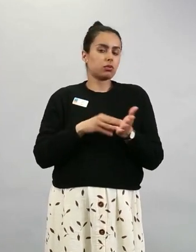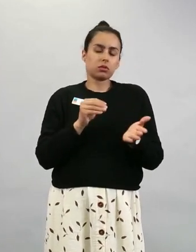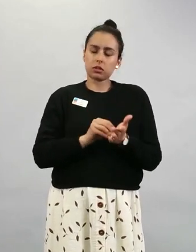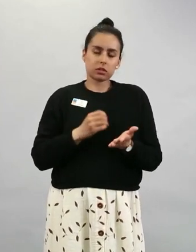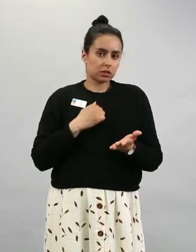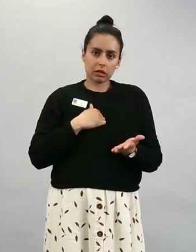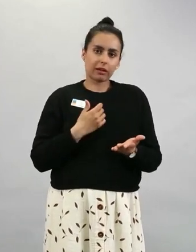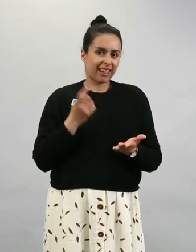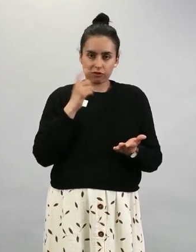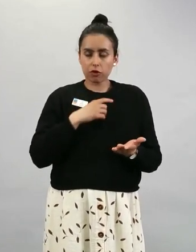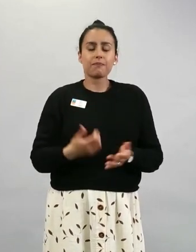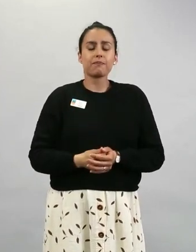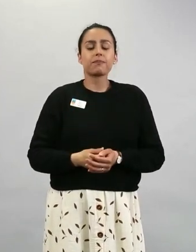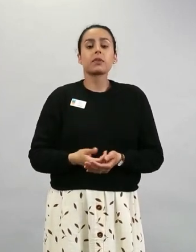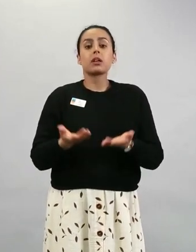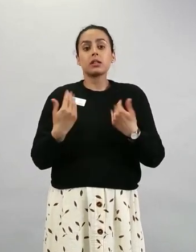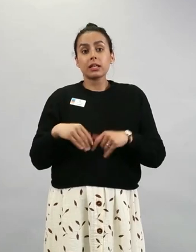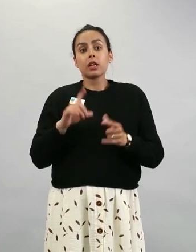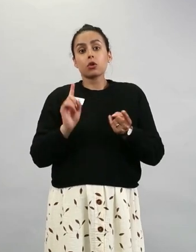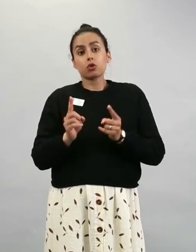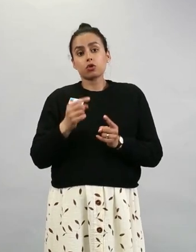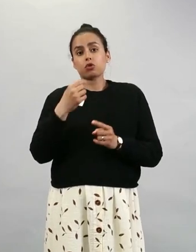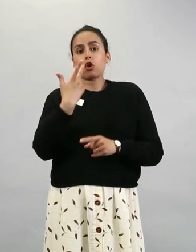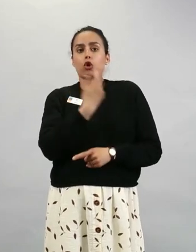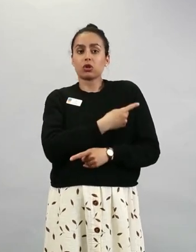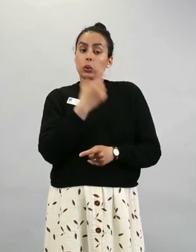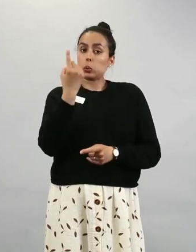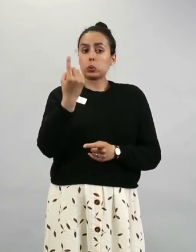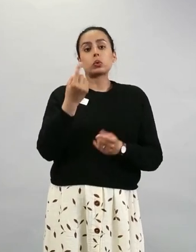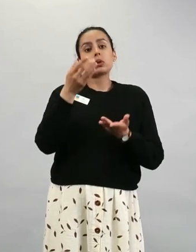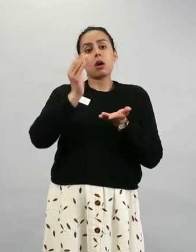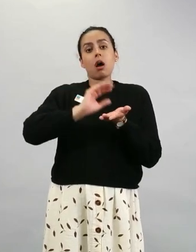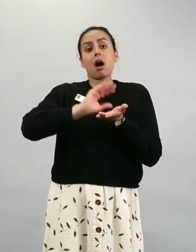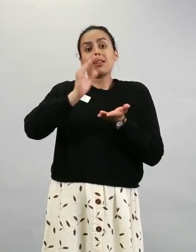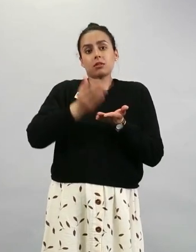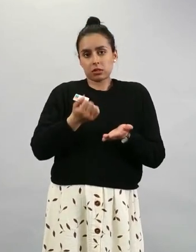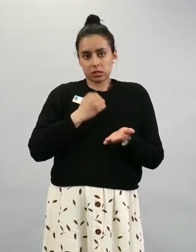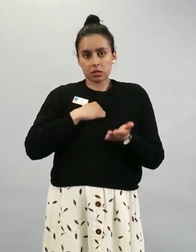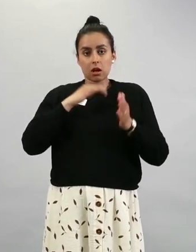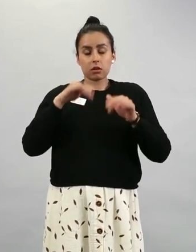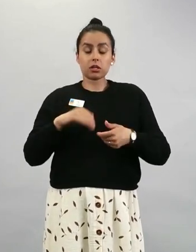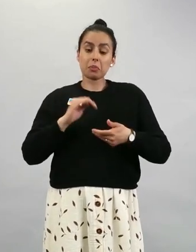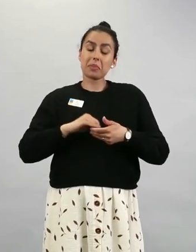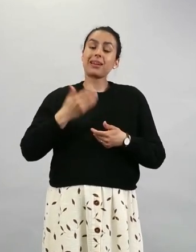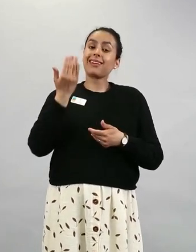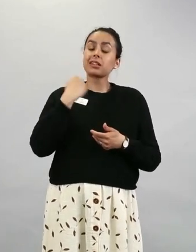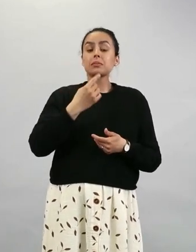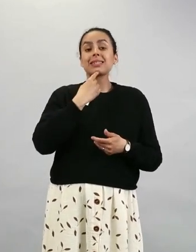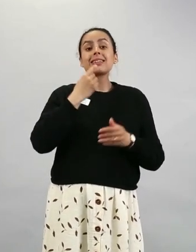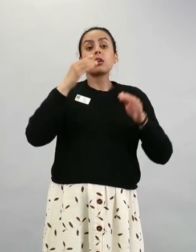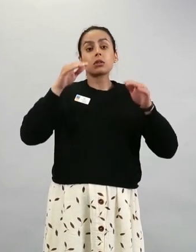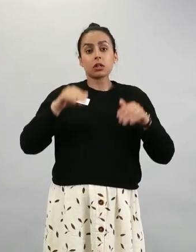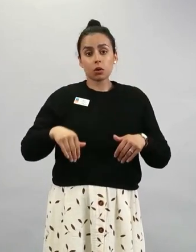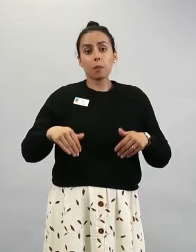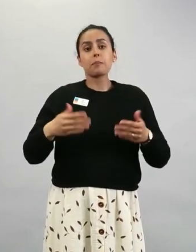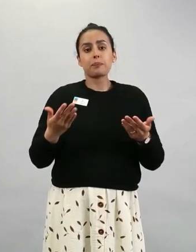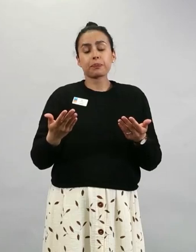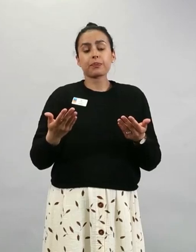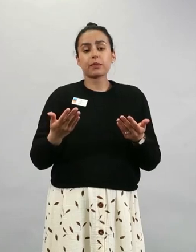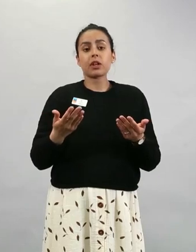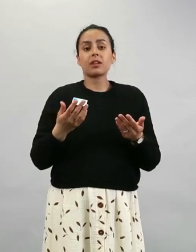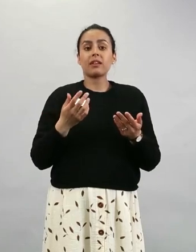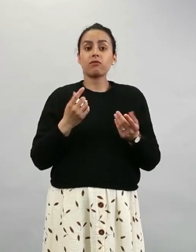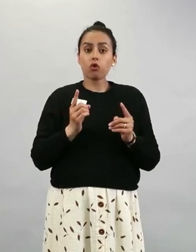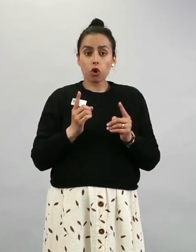saanut yhden annoksen rokotetta, niin kuten puhuttiin tuossa aikaisemmin, silloin voi tulla